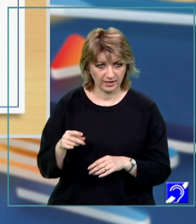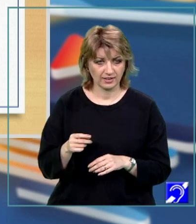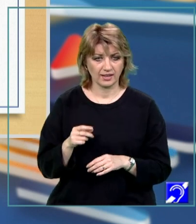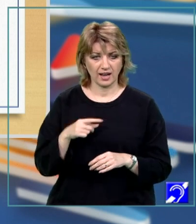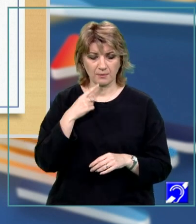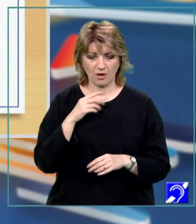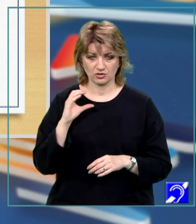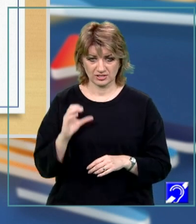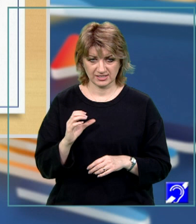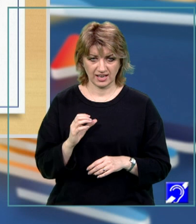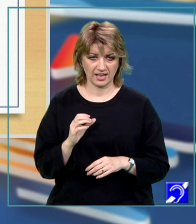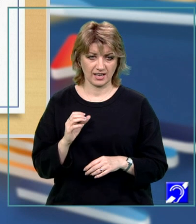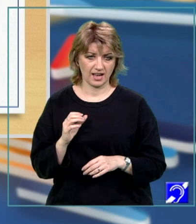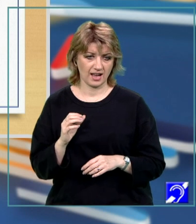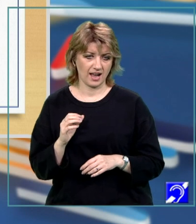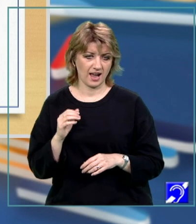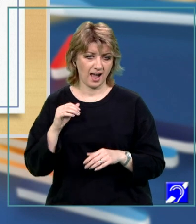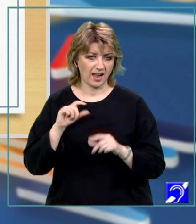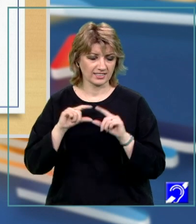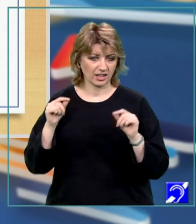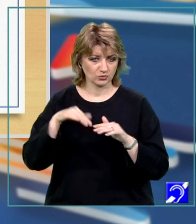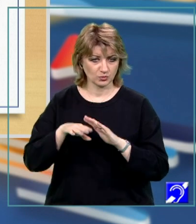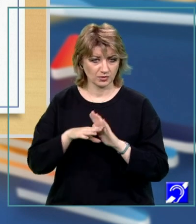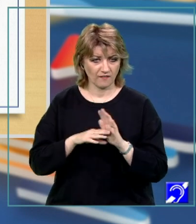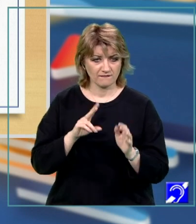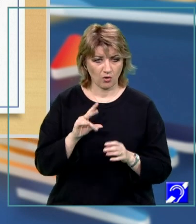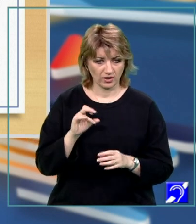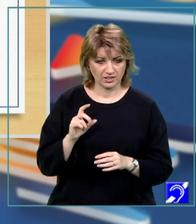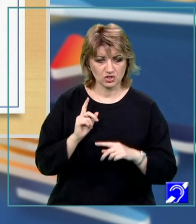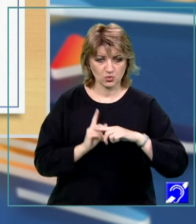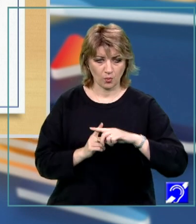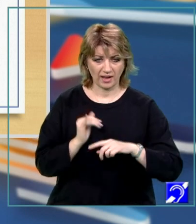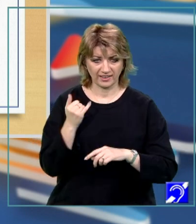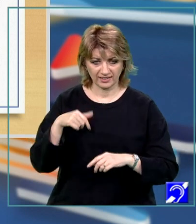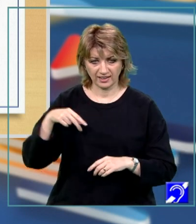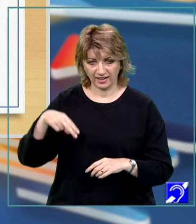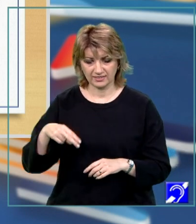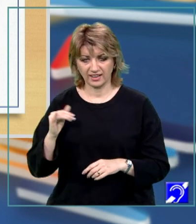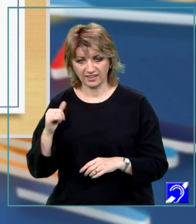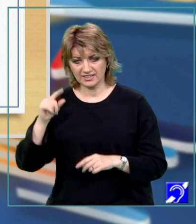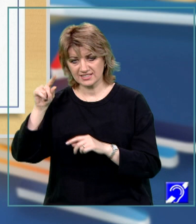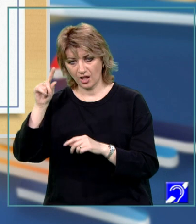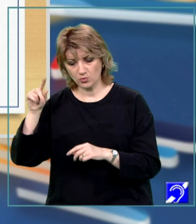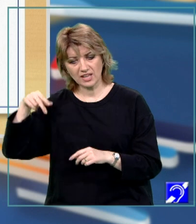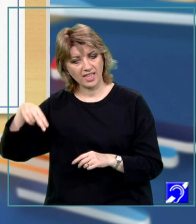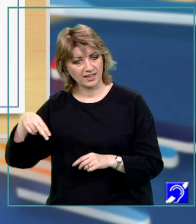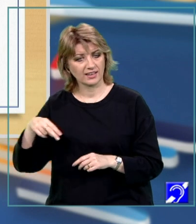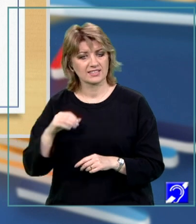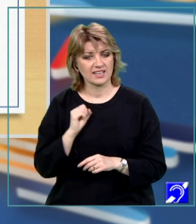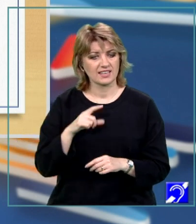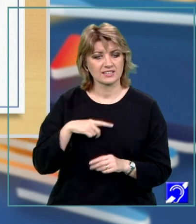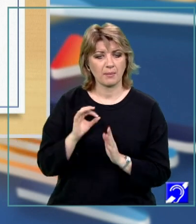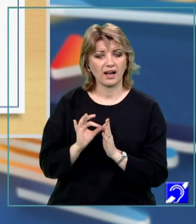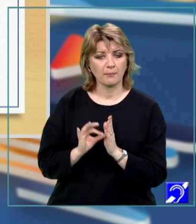programare C, sub programul va avea următorul antet, void suma de INT N și INT steluță S, deoarece S este